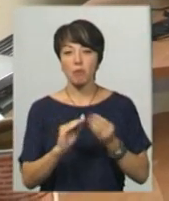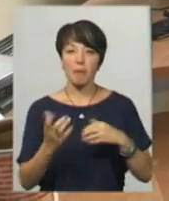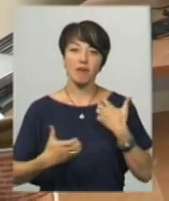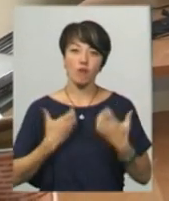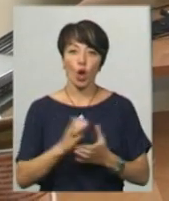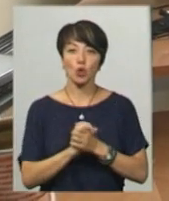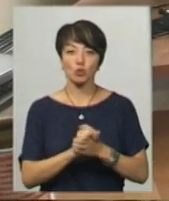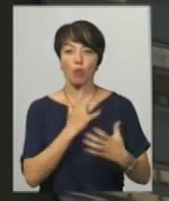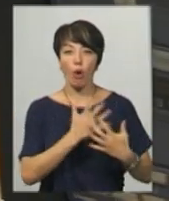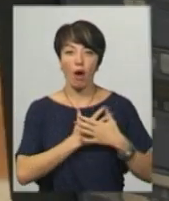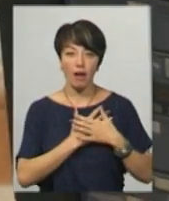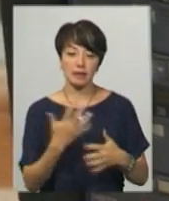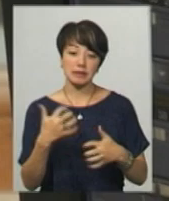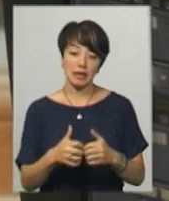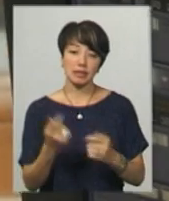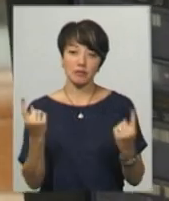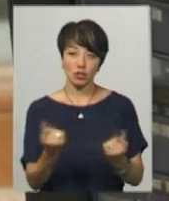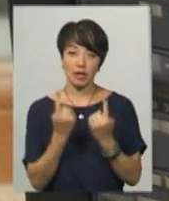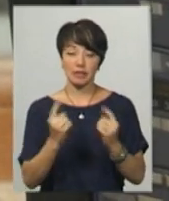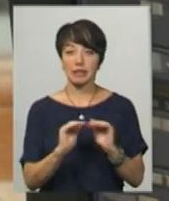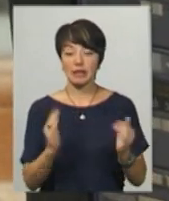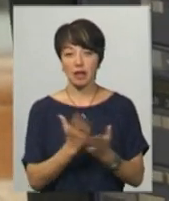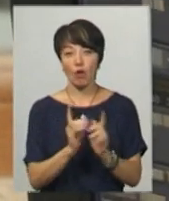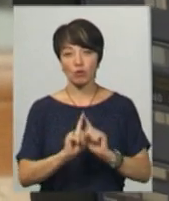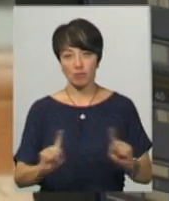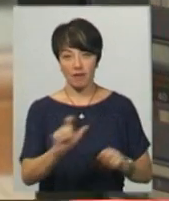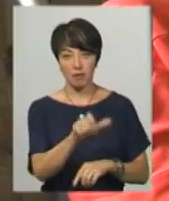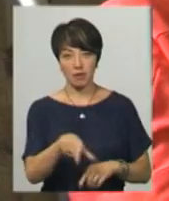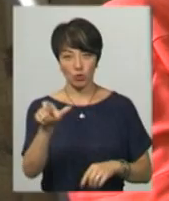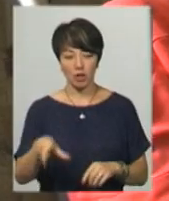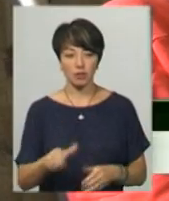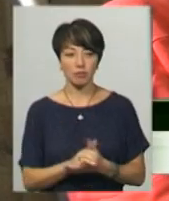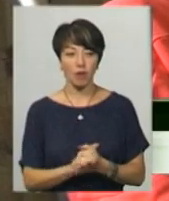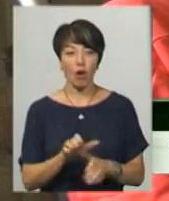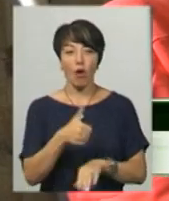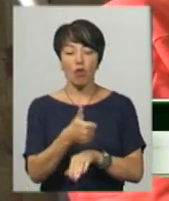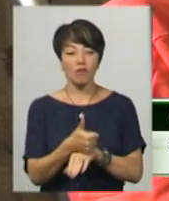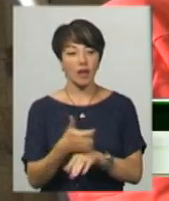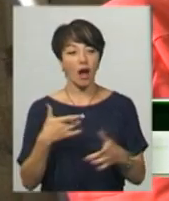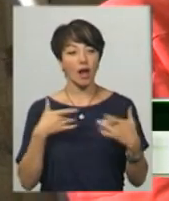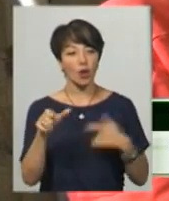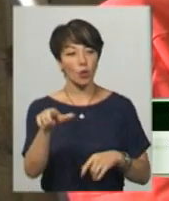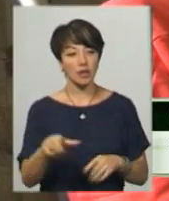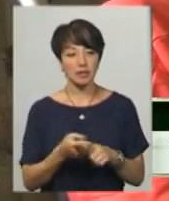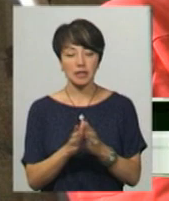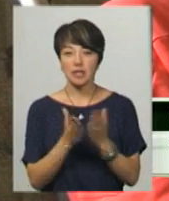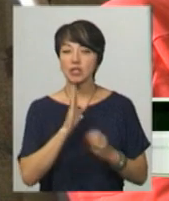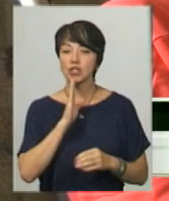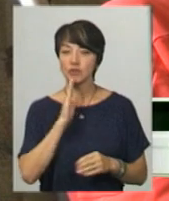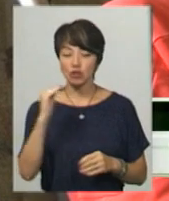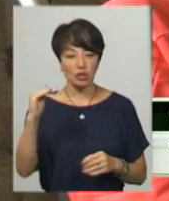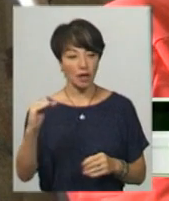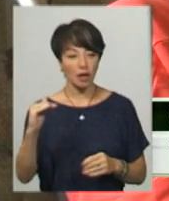хвилювання, дружбу і кохання, де серед звичайних юників і дівчат є особливі персонажі. «Головна героїня цієї книжки – це дівчинка,